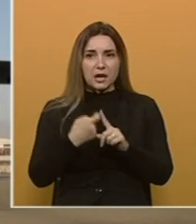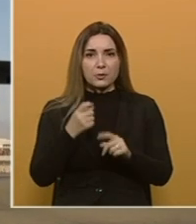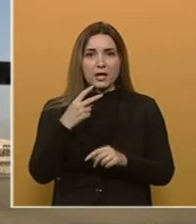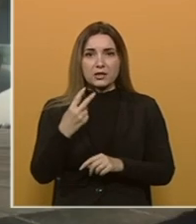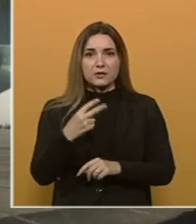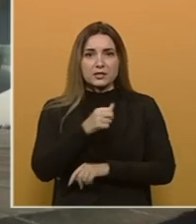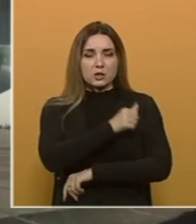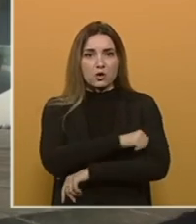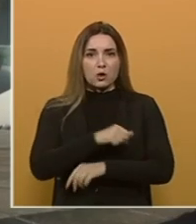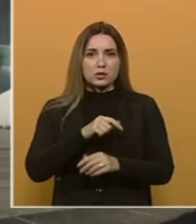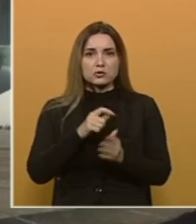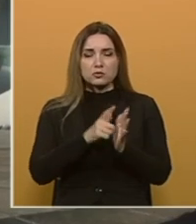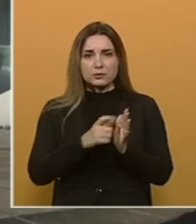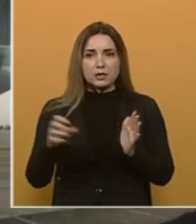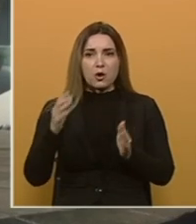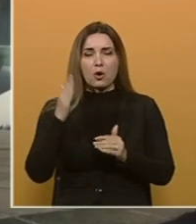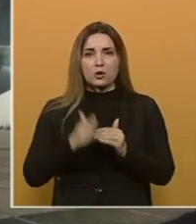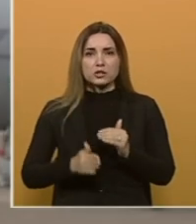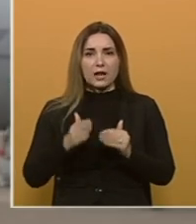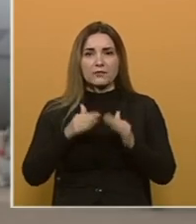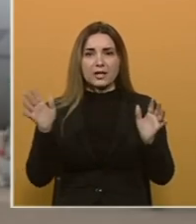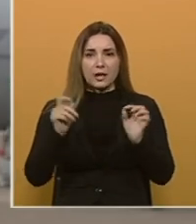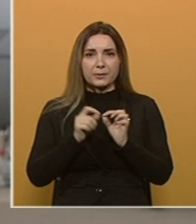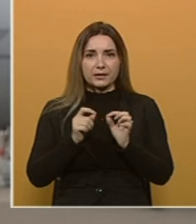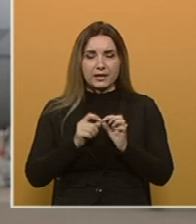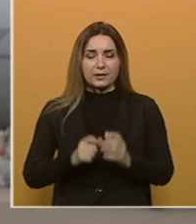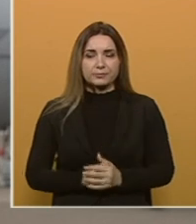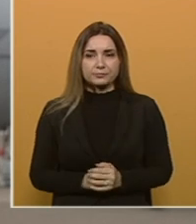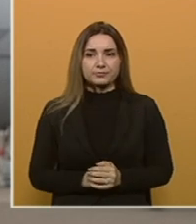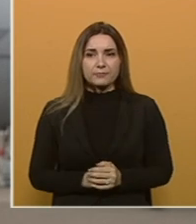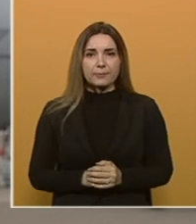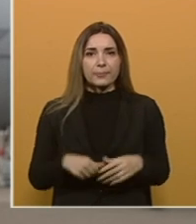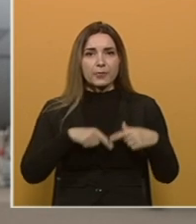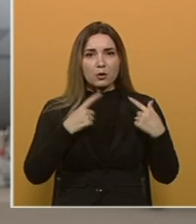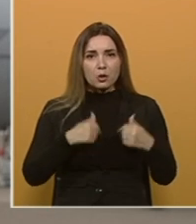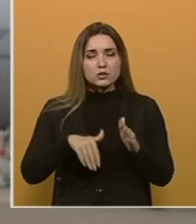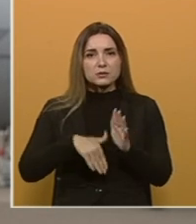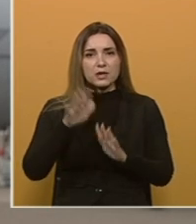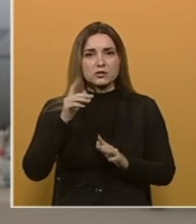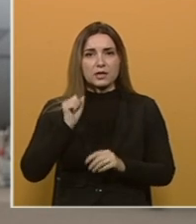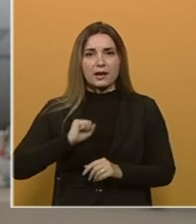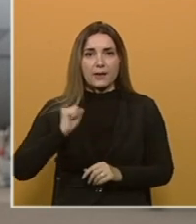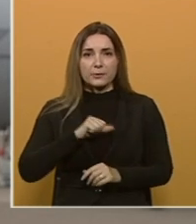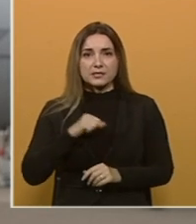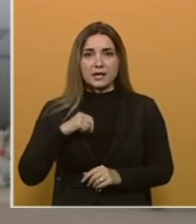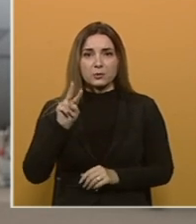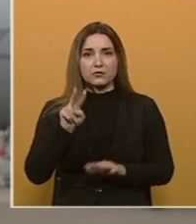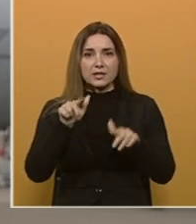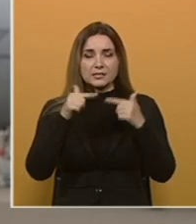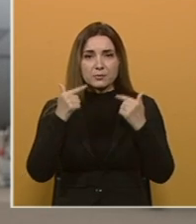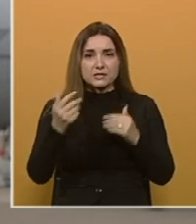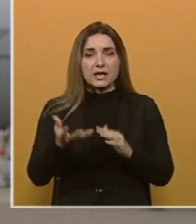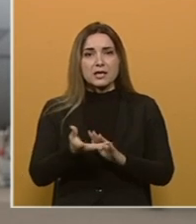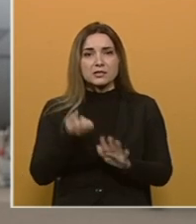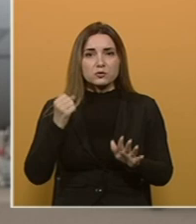-godišnju misiju okončala je Velika Britanija. Uložili smo maksimalni napored da za samo dvije sedmice izvučemo